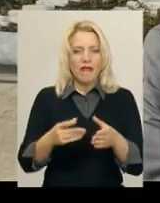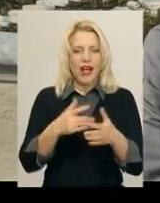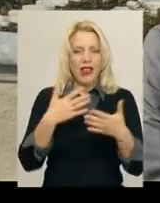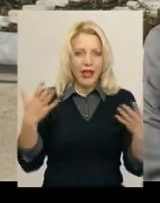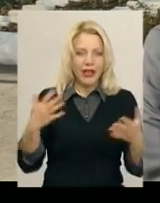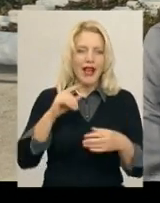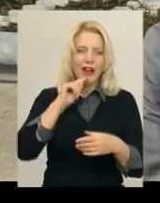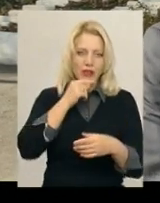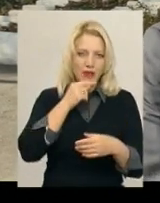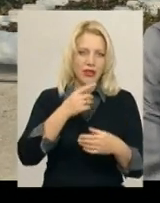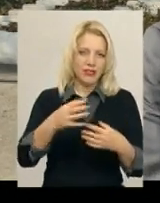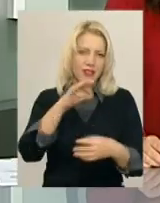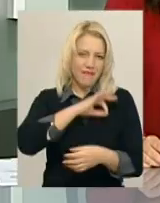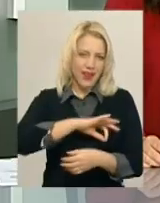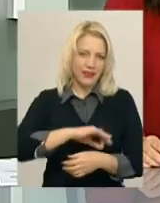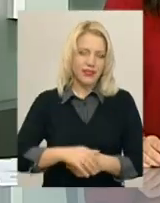економічний ефект.